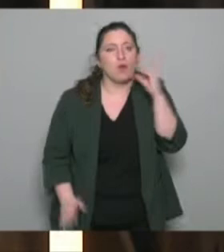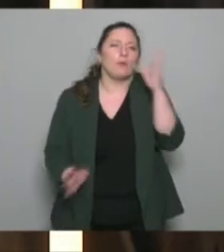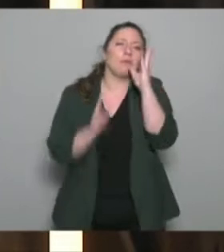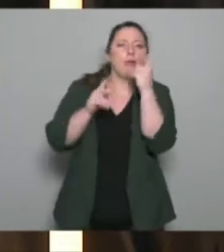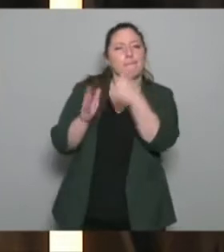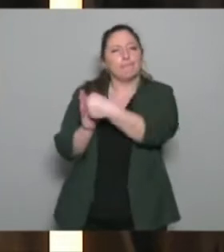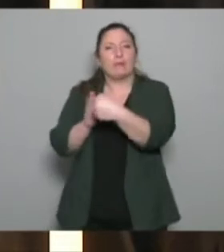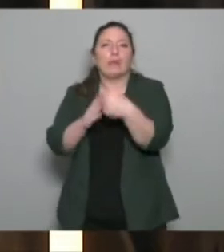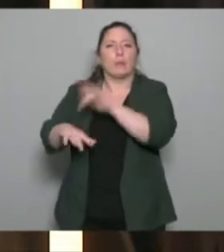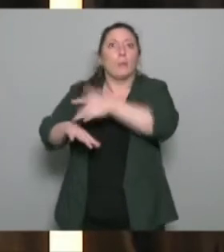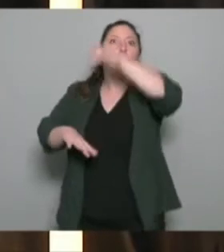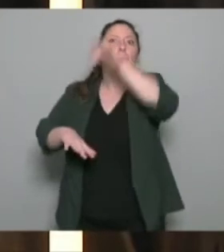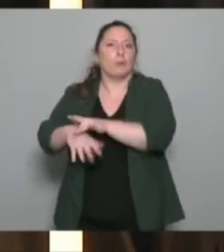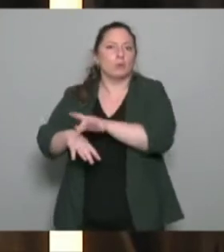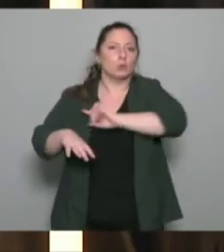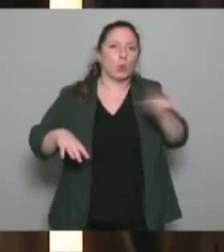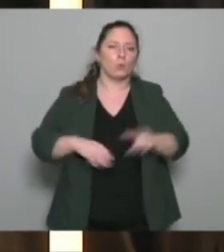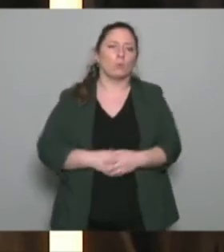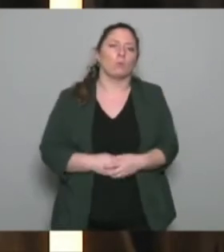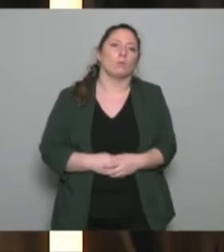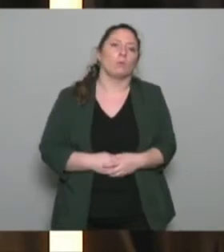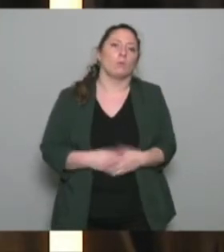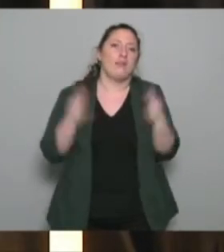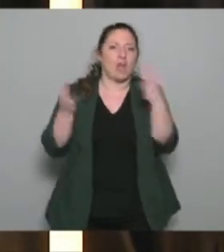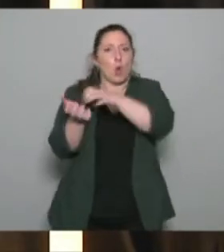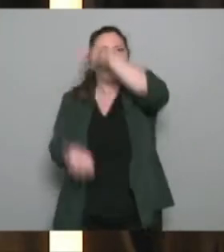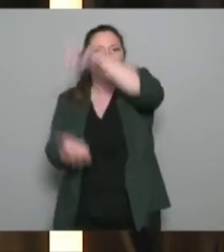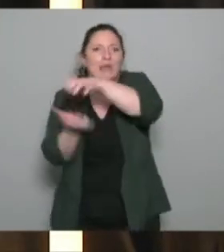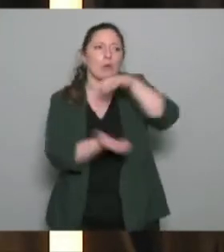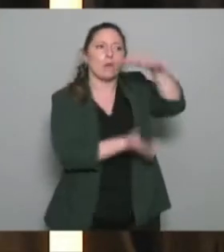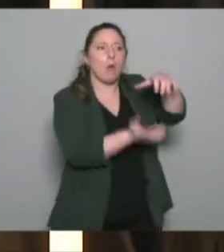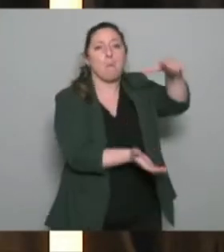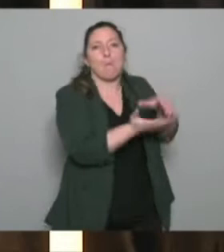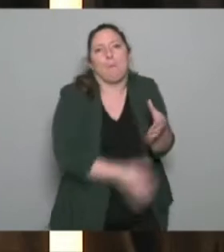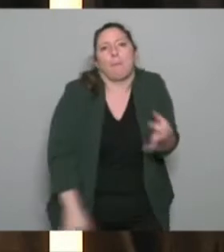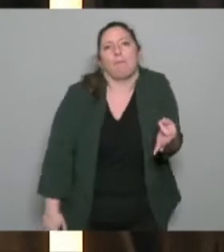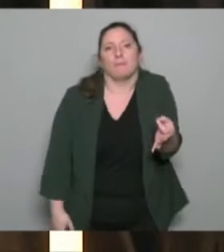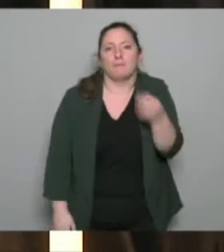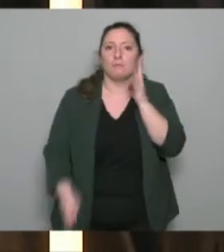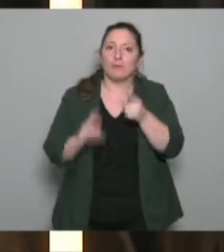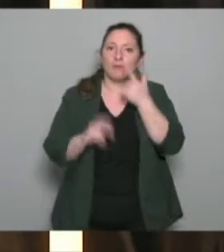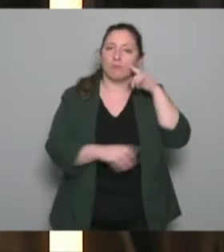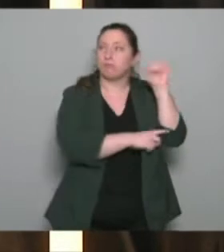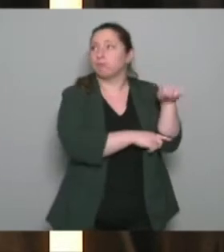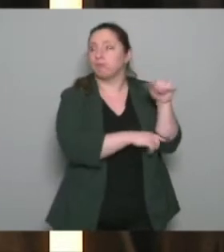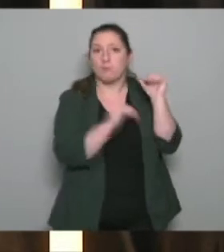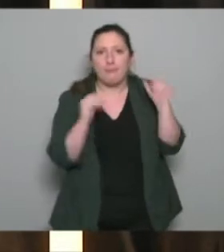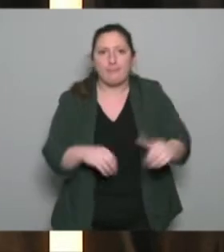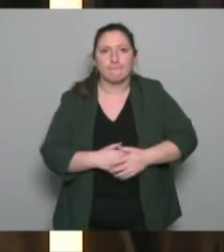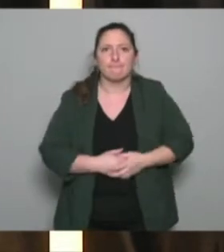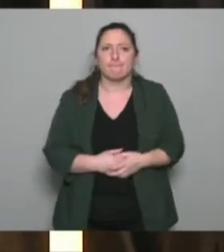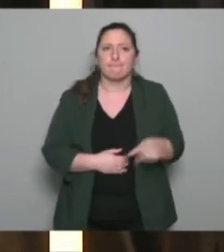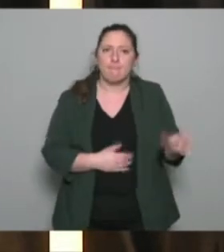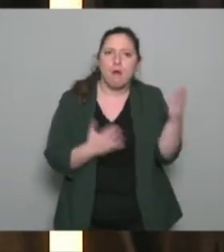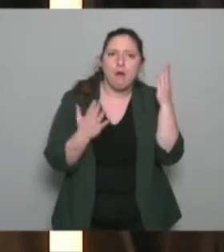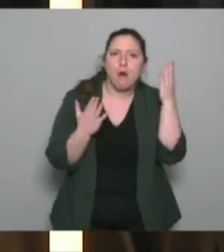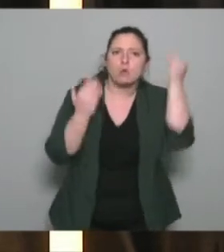ne pas majoritairement prioritaires en termes quantitatifs, mais on ne s'intéresse peut-être pas non plus à leurs